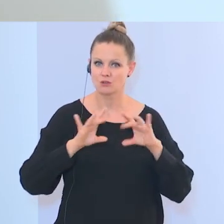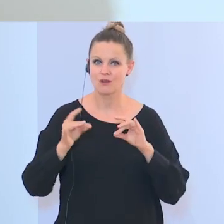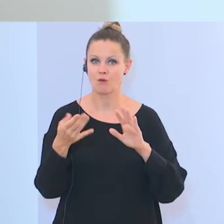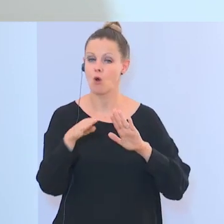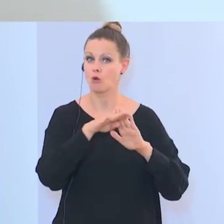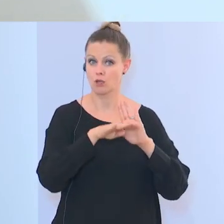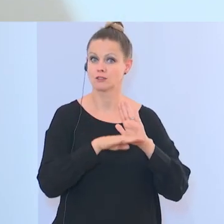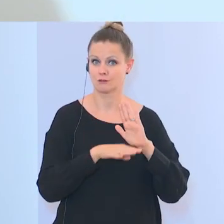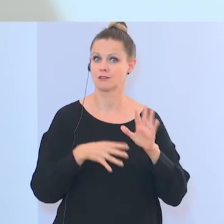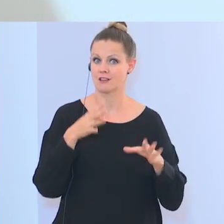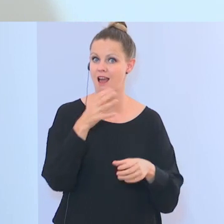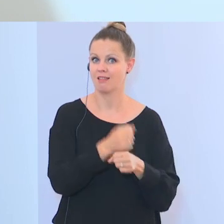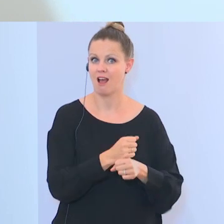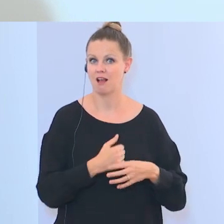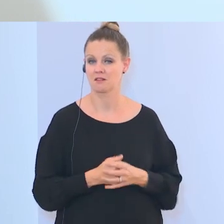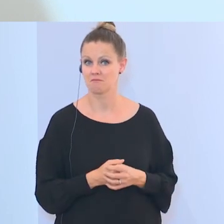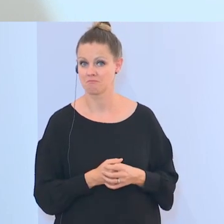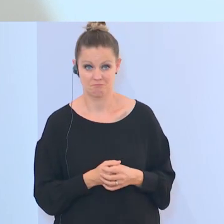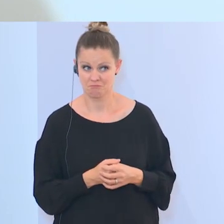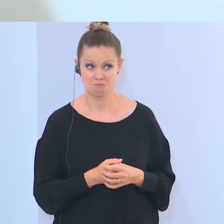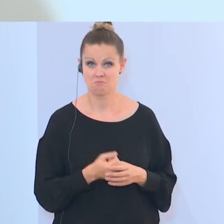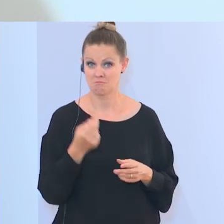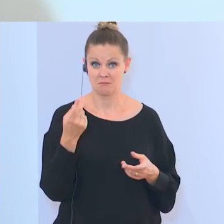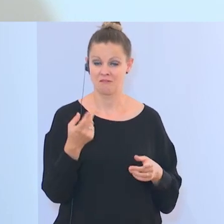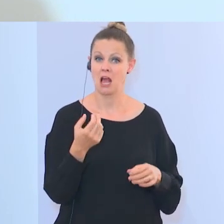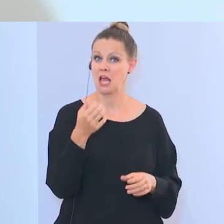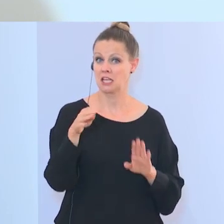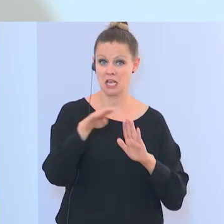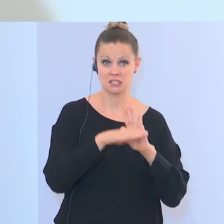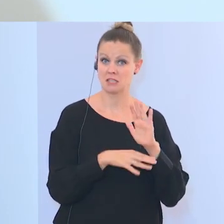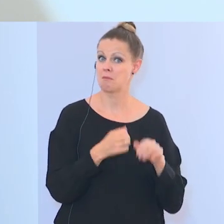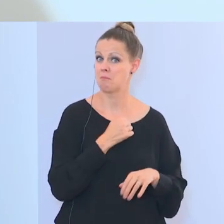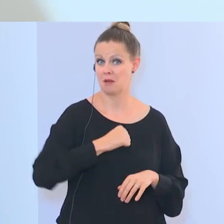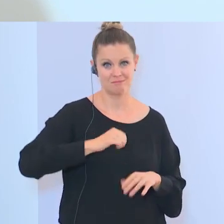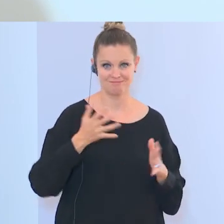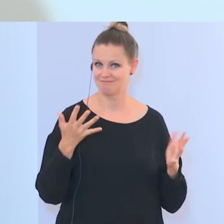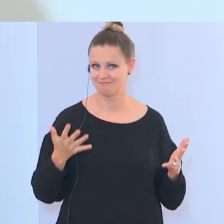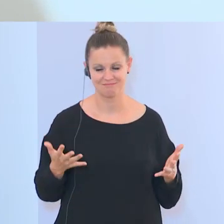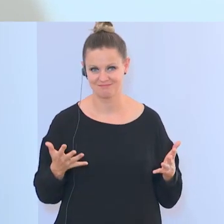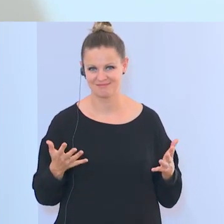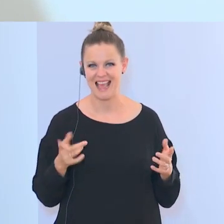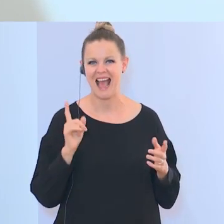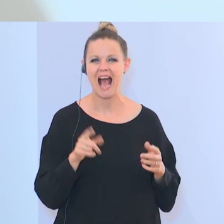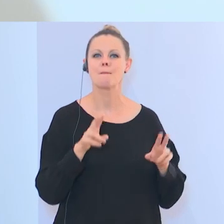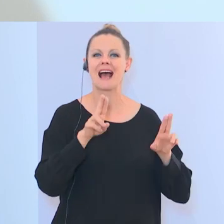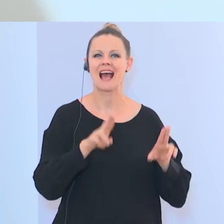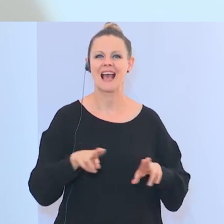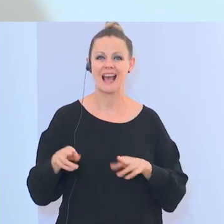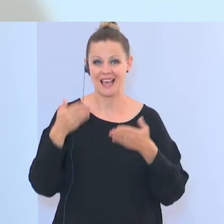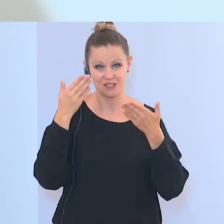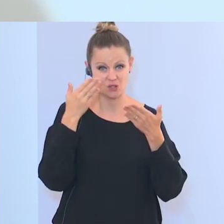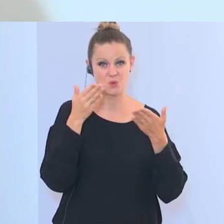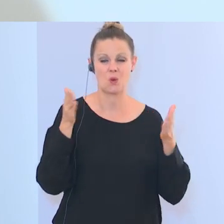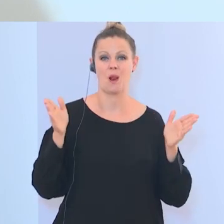Gesetzes statt. Sie verletzen nicht das Gesetz, aber die rechtliche Toleranz bedeutet